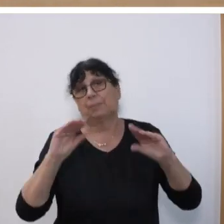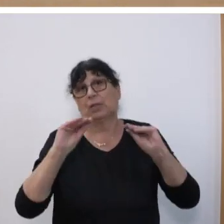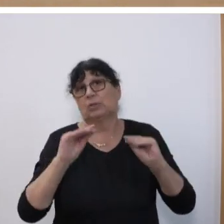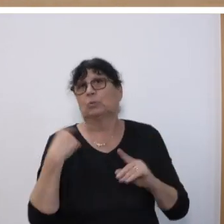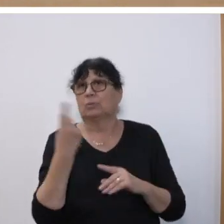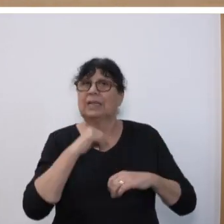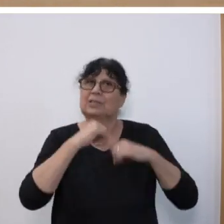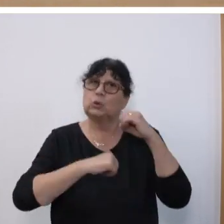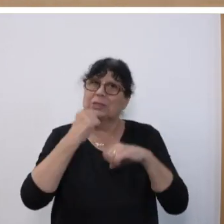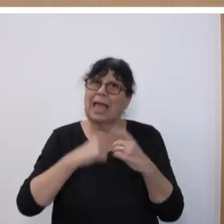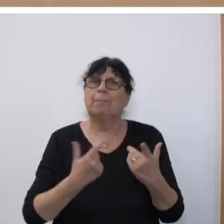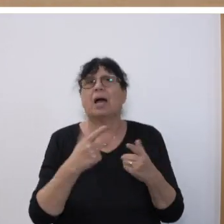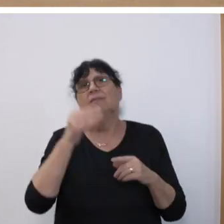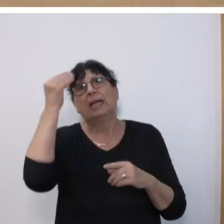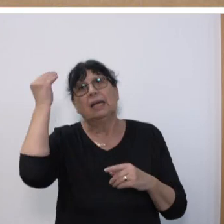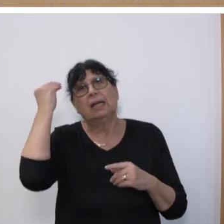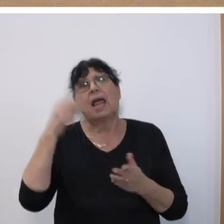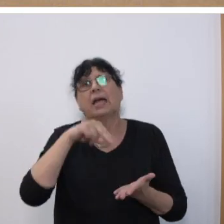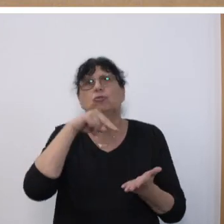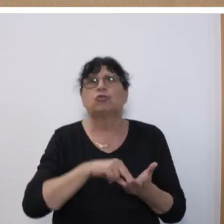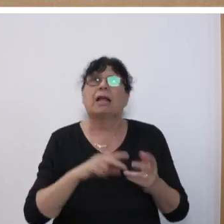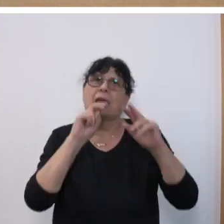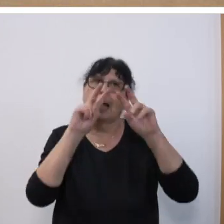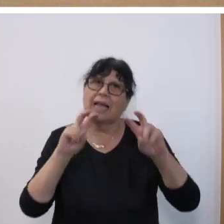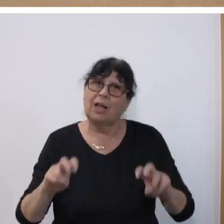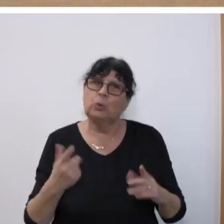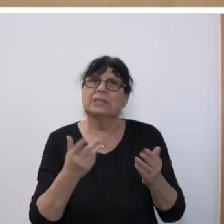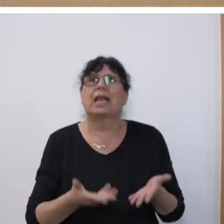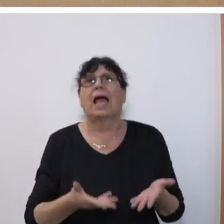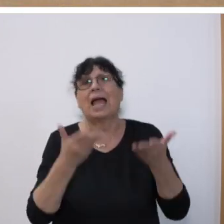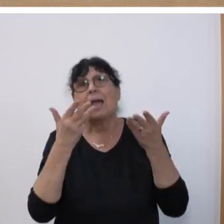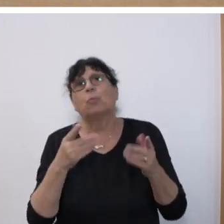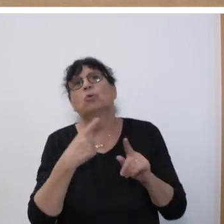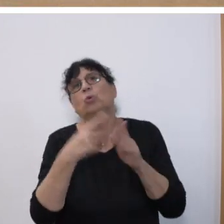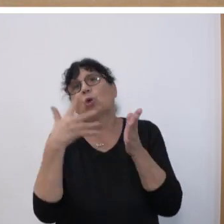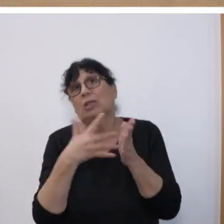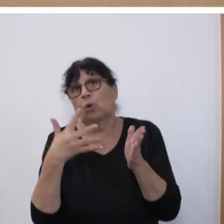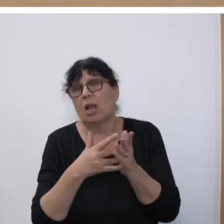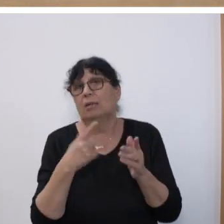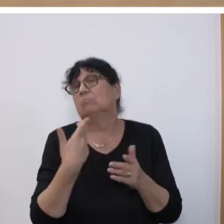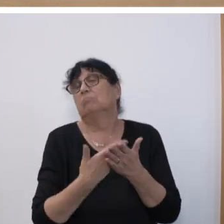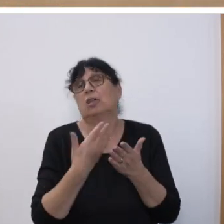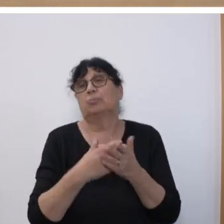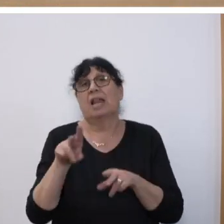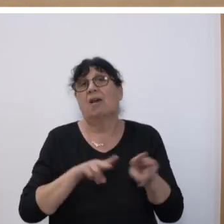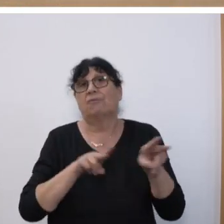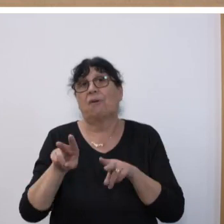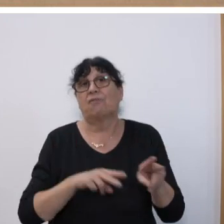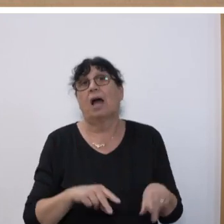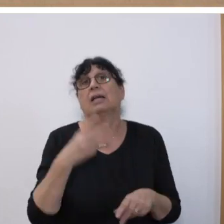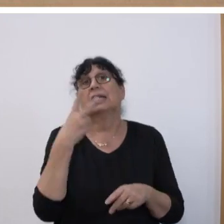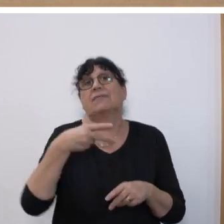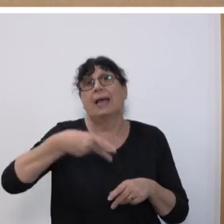die Lernstandserhebungen, Lernstandsanalysen und Lernstandskontrollen machen, wie beispielsweise das Verfahren 2P,